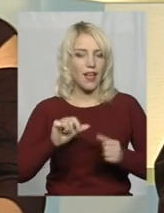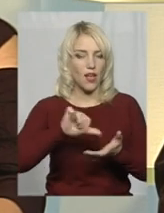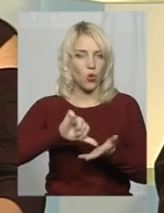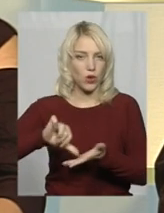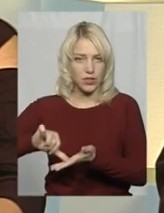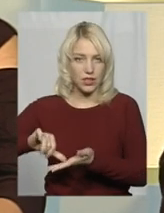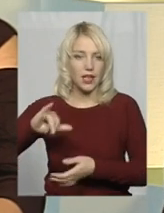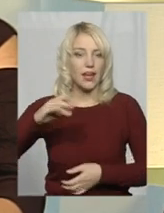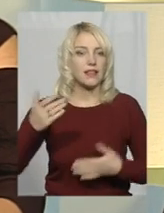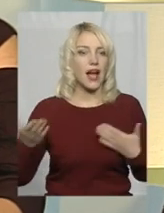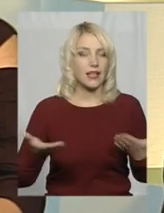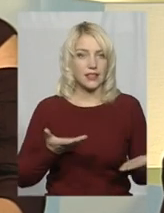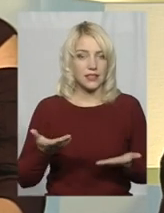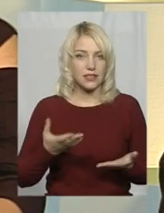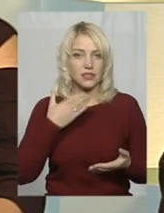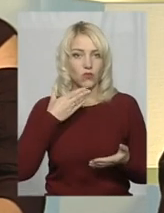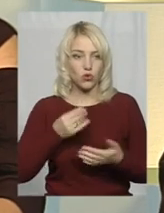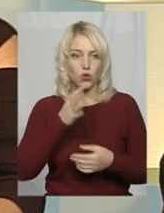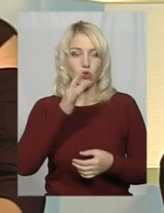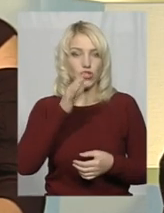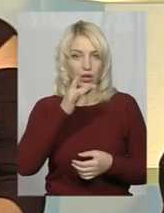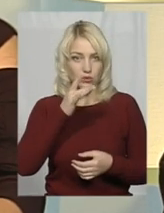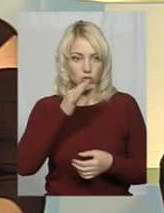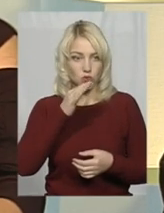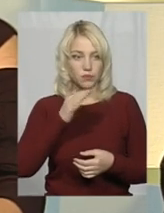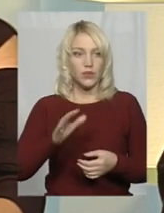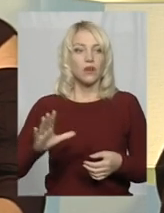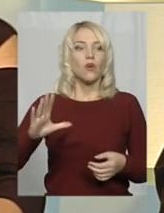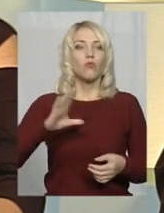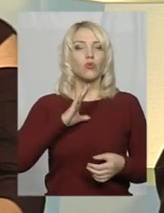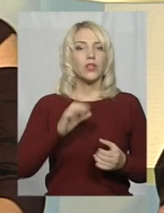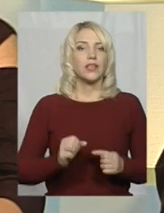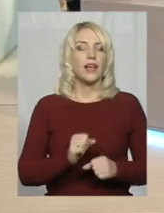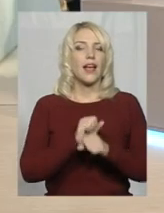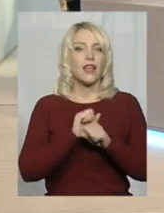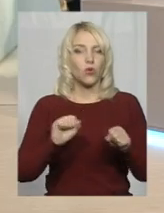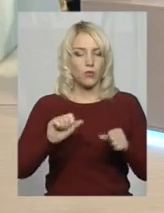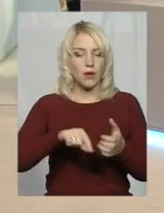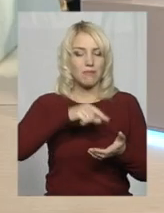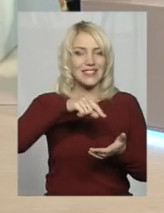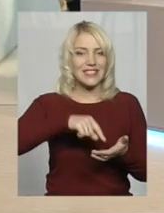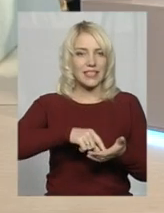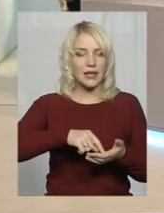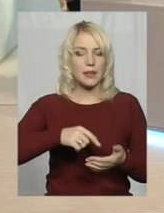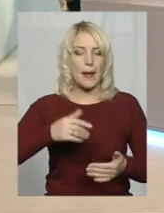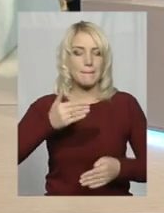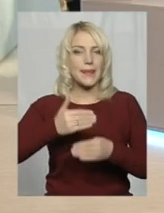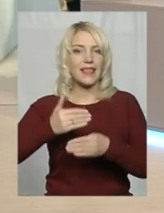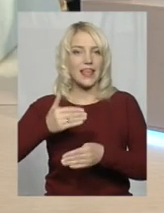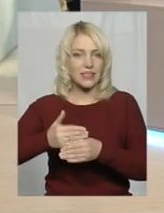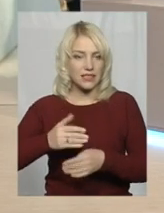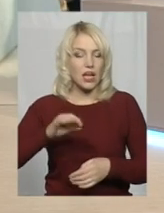які свого часу були героями міських п'єс. Були